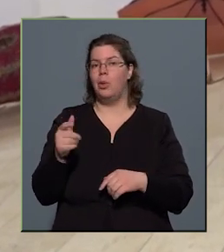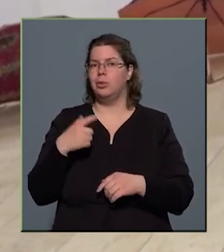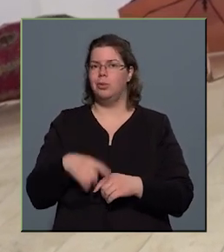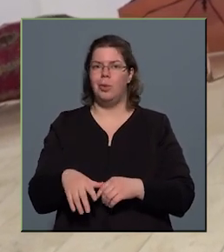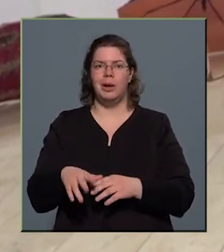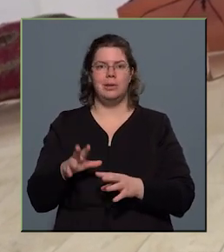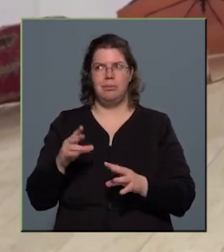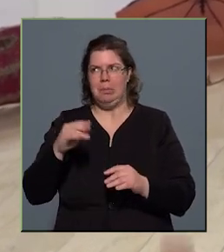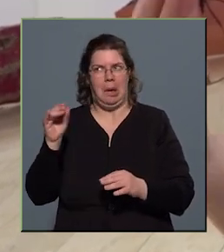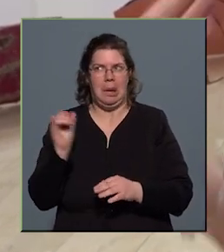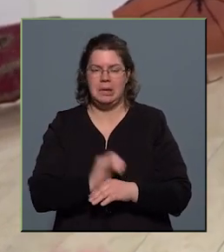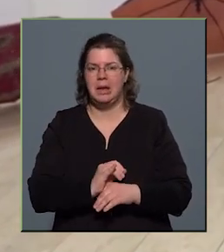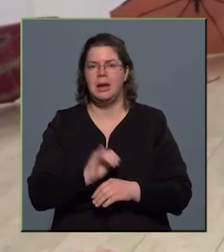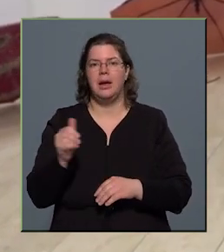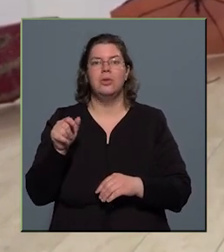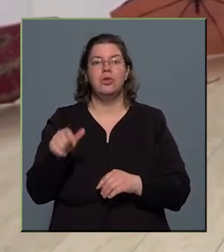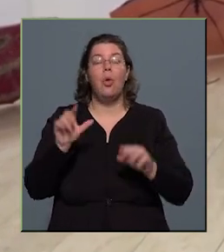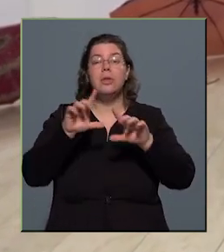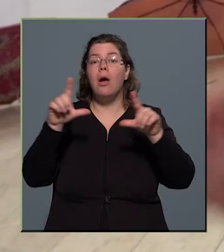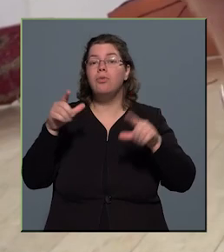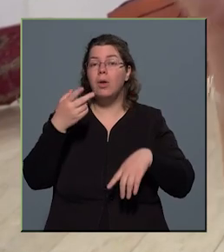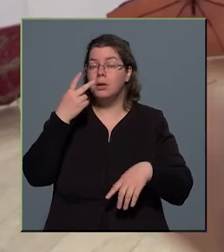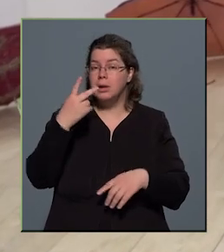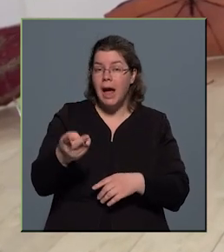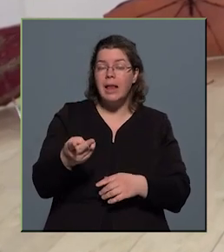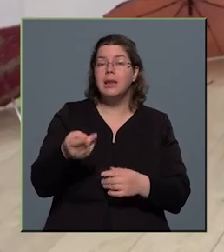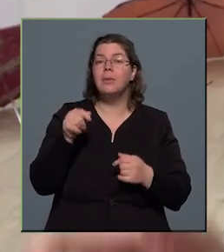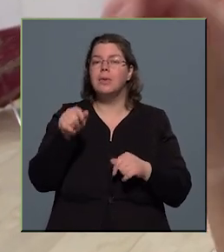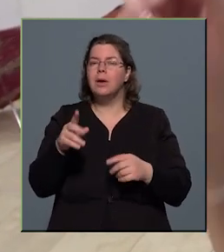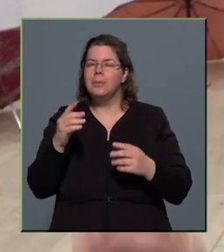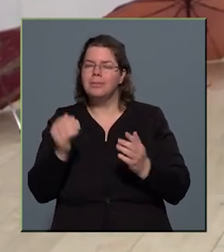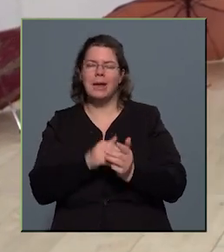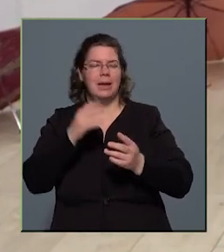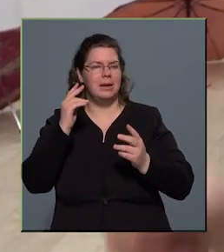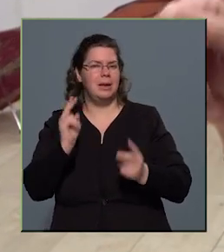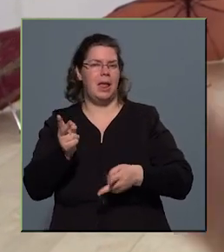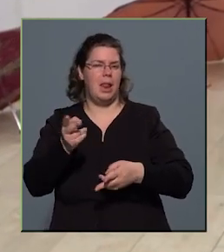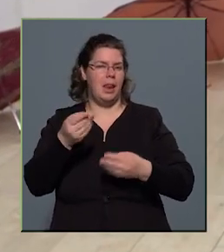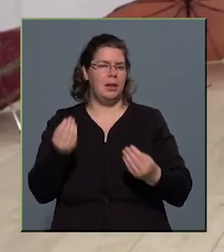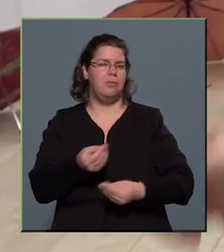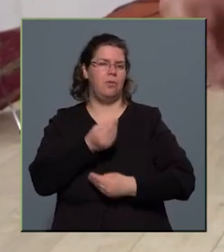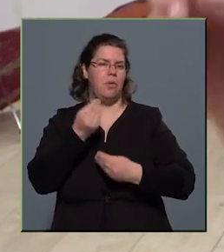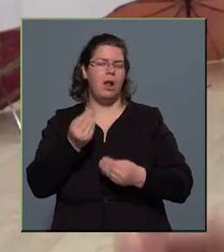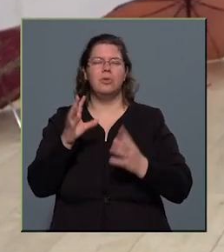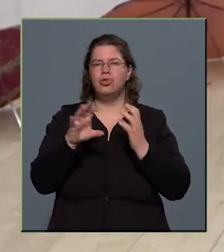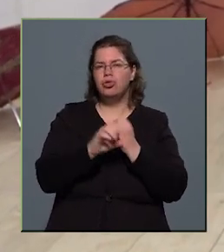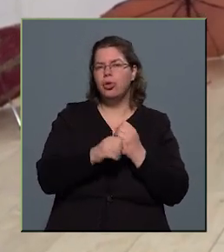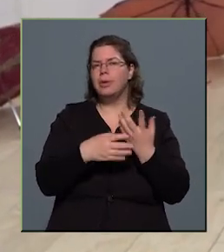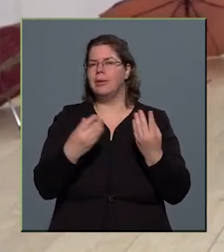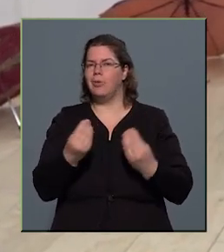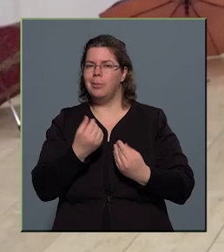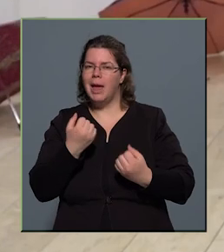én, hány hétig, és akkor ott a falon láttam, hogy oda még kell, oda még kellene valami sötétel, valami